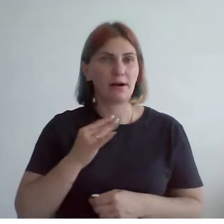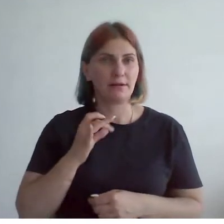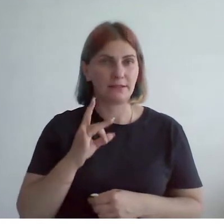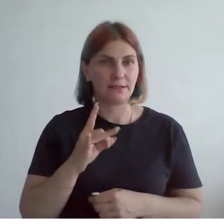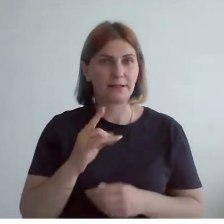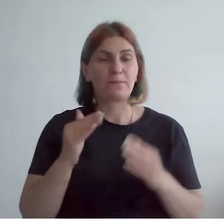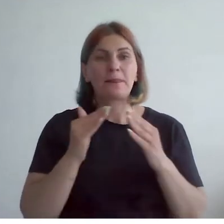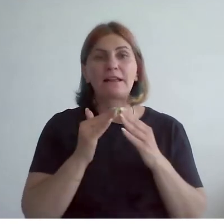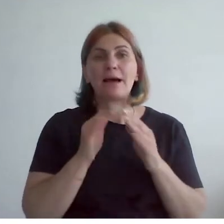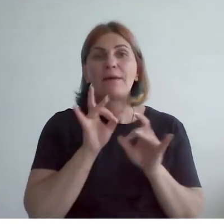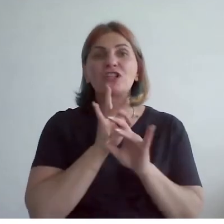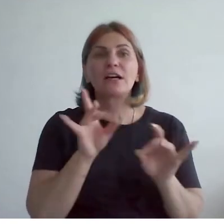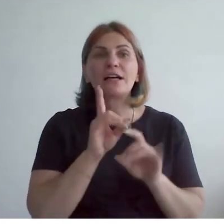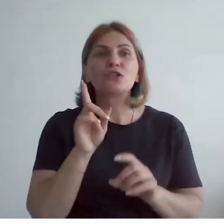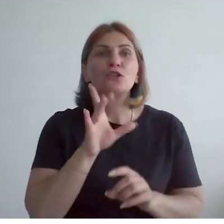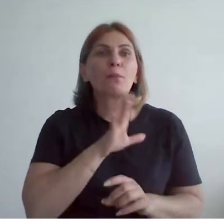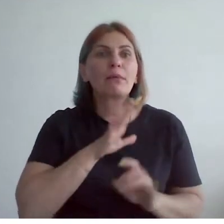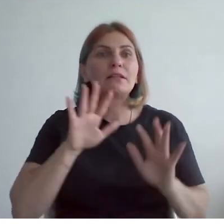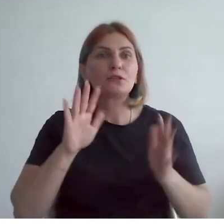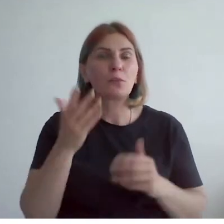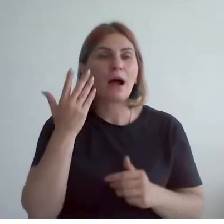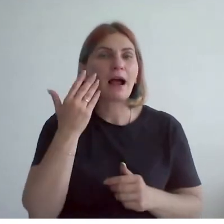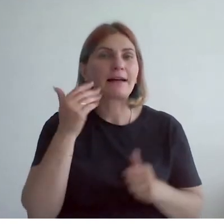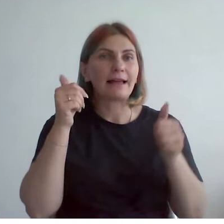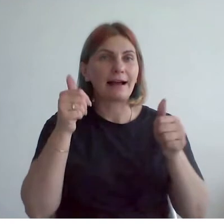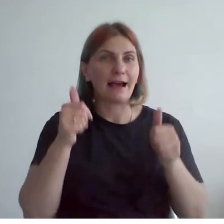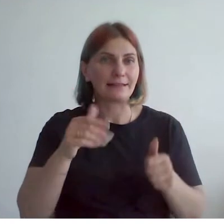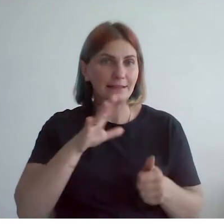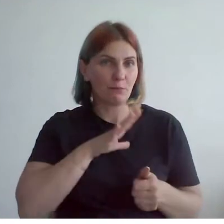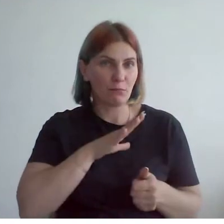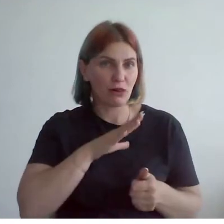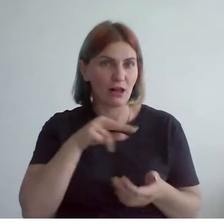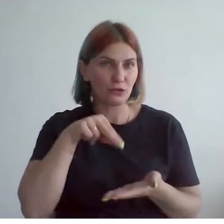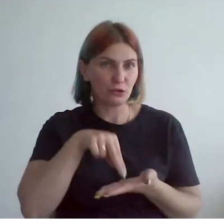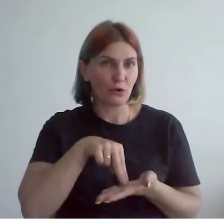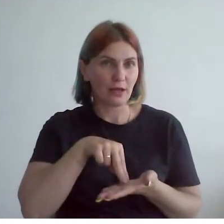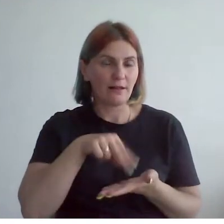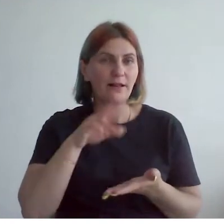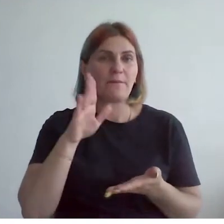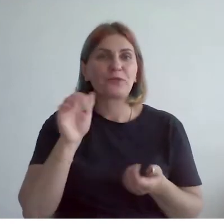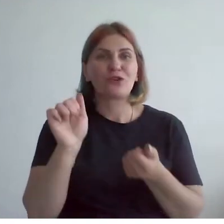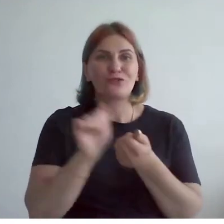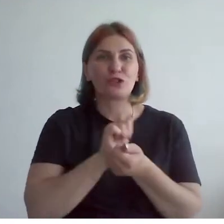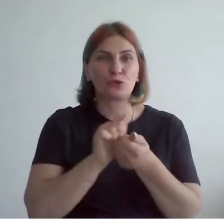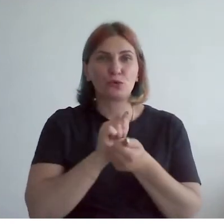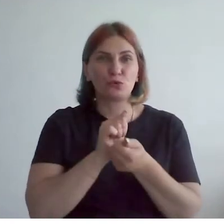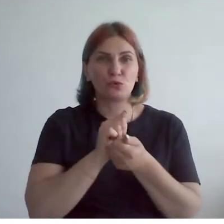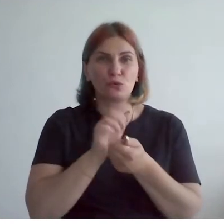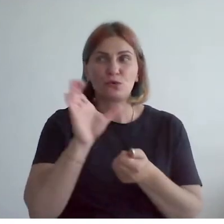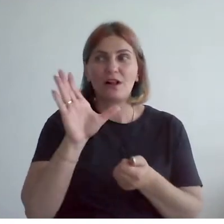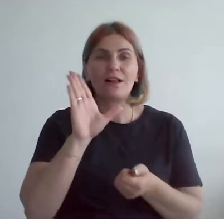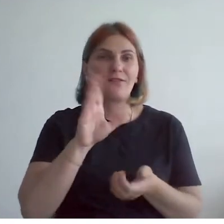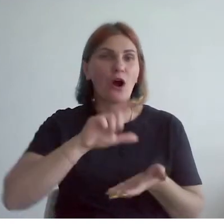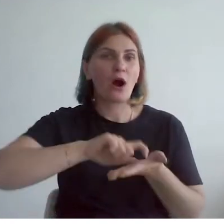рассказывали, что однажды, пока картина еще стояла и сушилась в кабинете